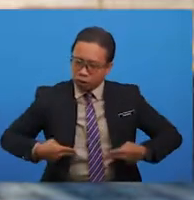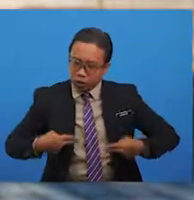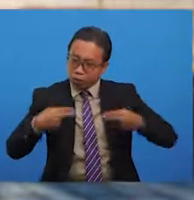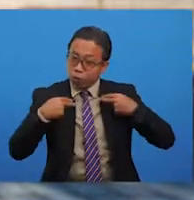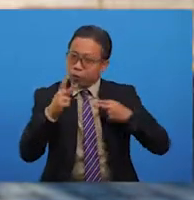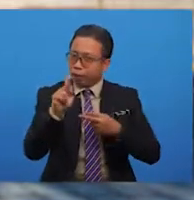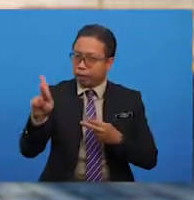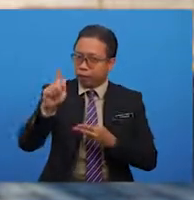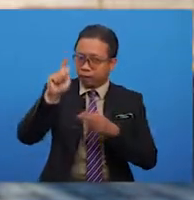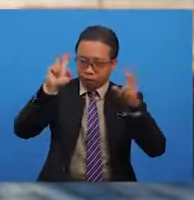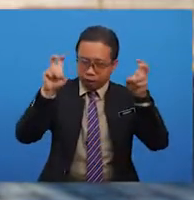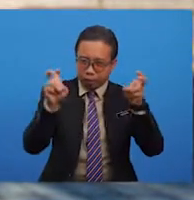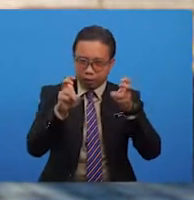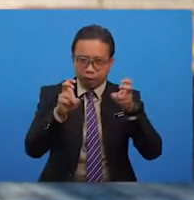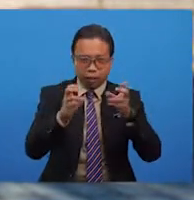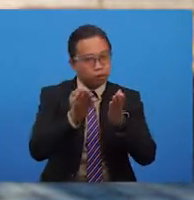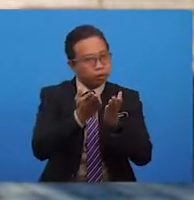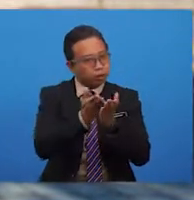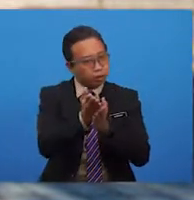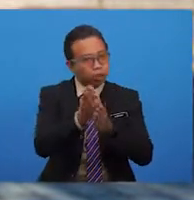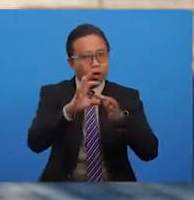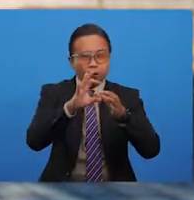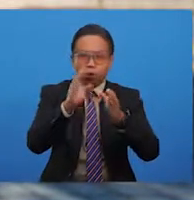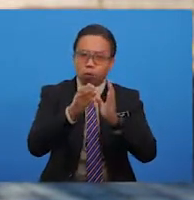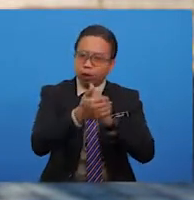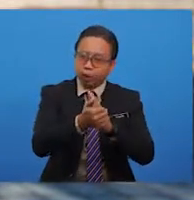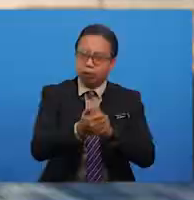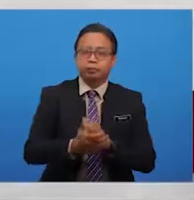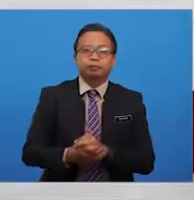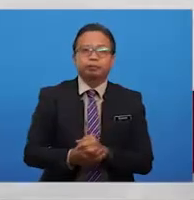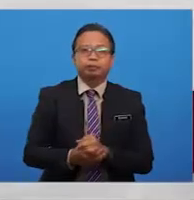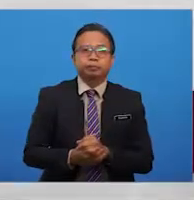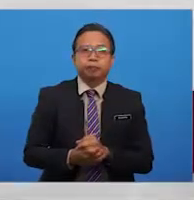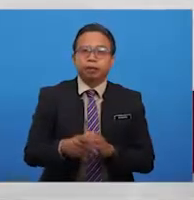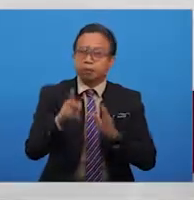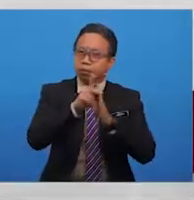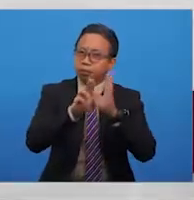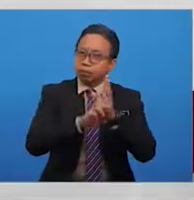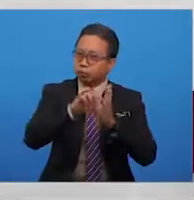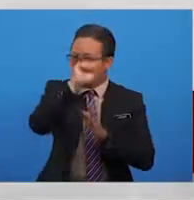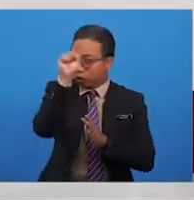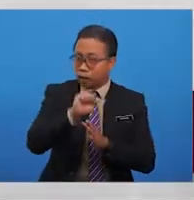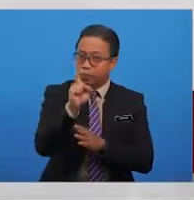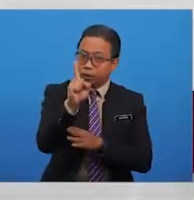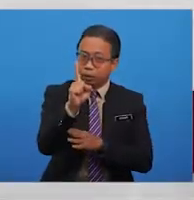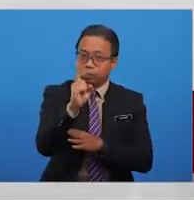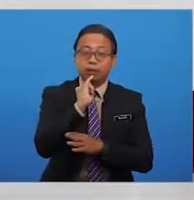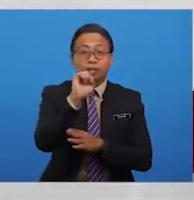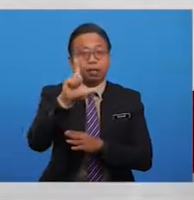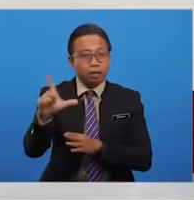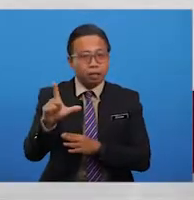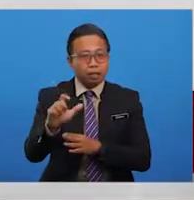tema yang cuba diketengahkan oleh pengkarya. Persoalan pertama dalam sajak ini ialah